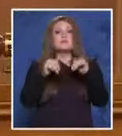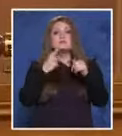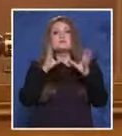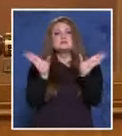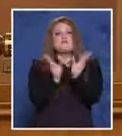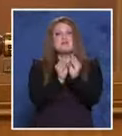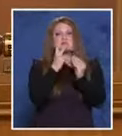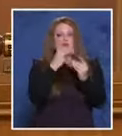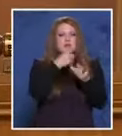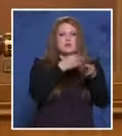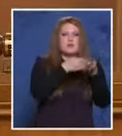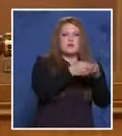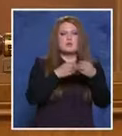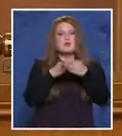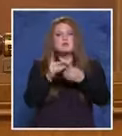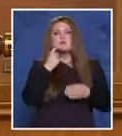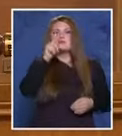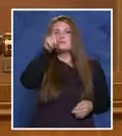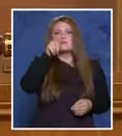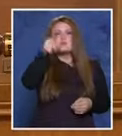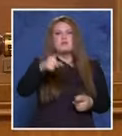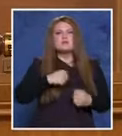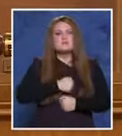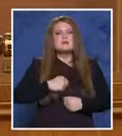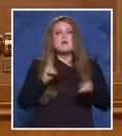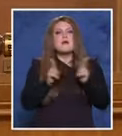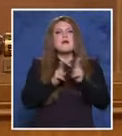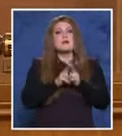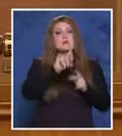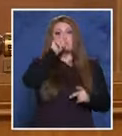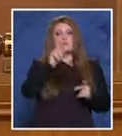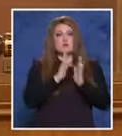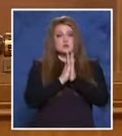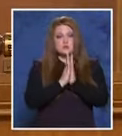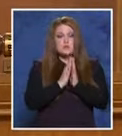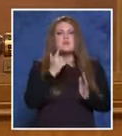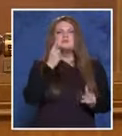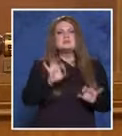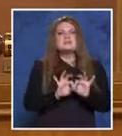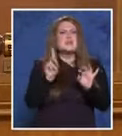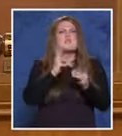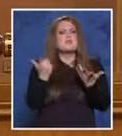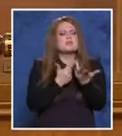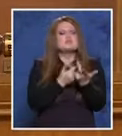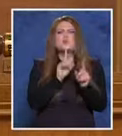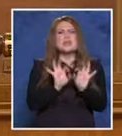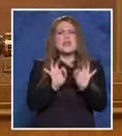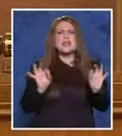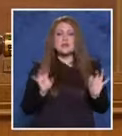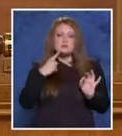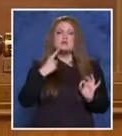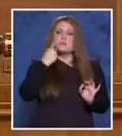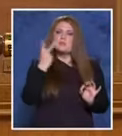разглеждане. Пострадалият, да го разпитаме ли? Предлагам кратки въпроси, само нещата, които не са изяснени, да питаме към него,